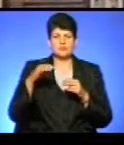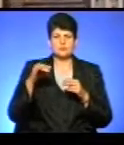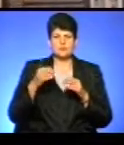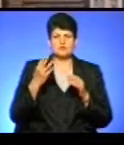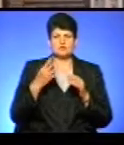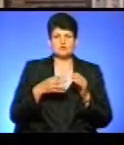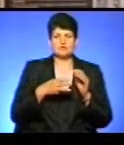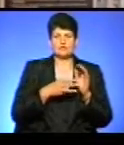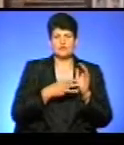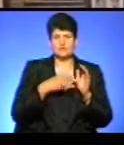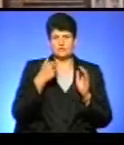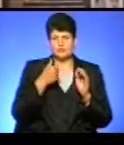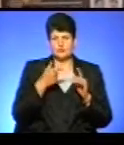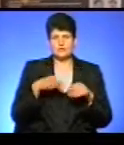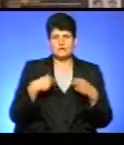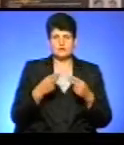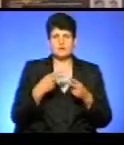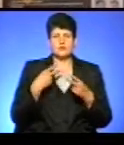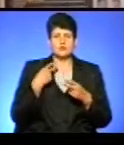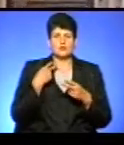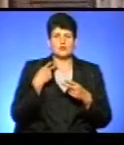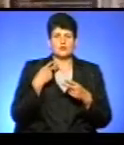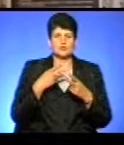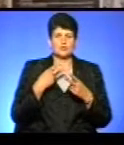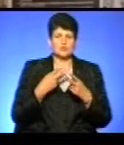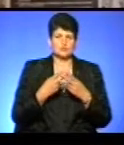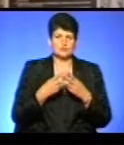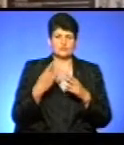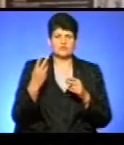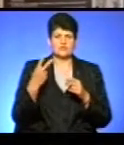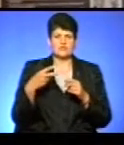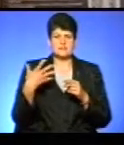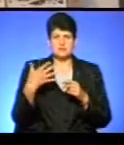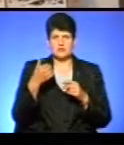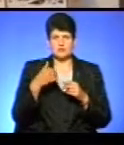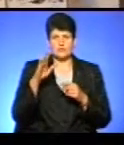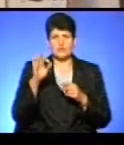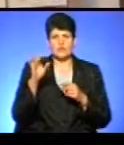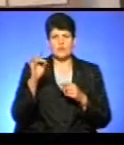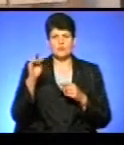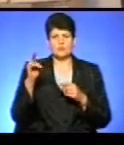року засудили на 25 років. І я відбував покарання на шартлах Вуркуті.